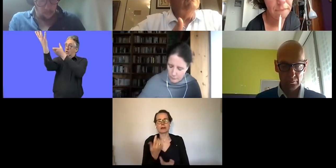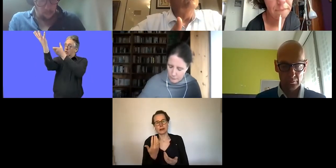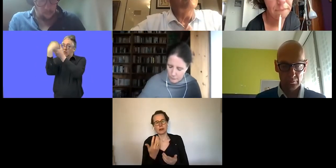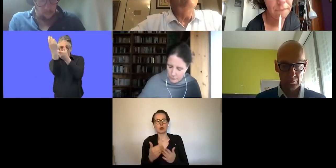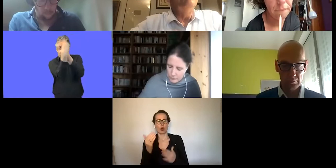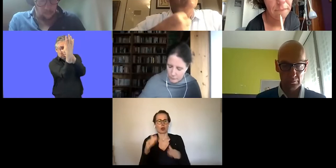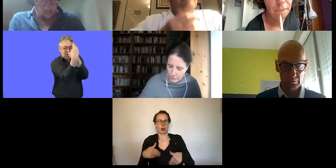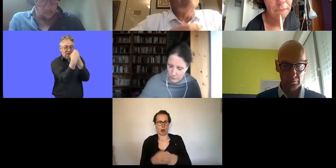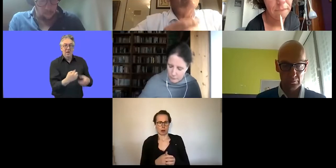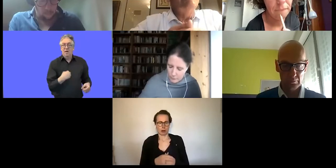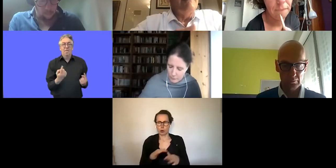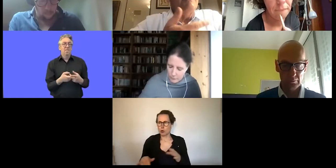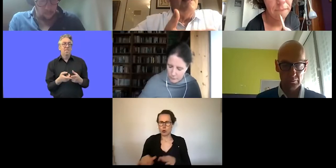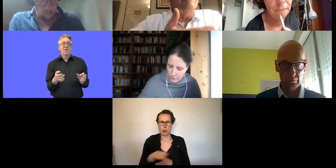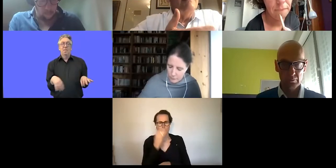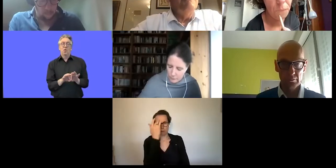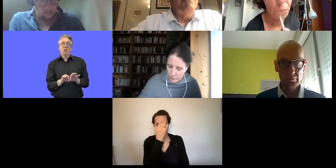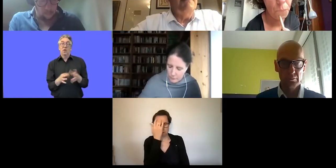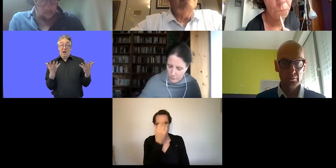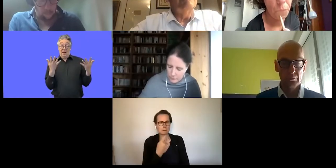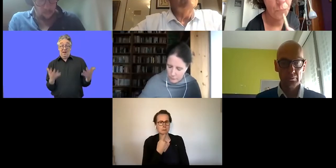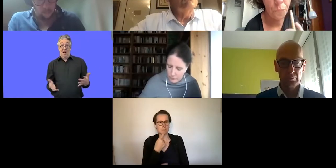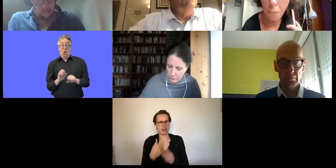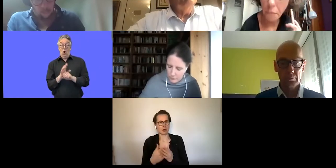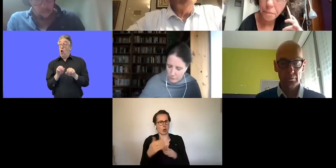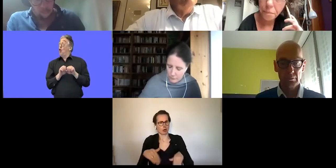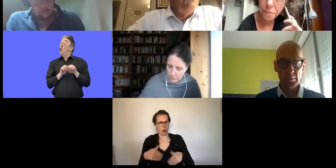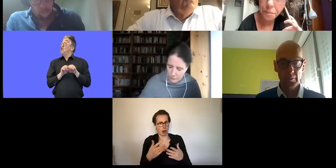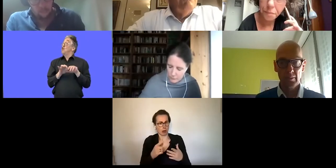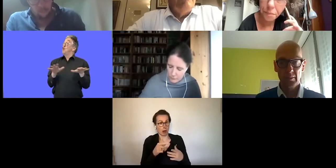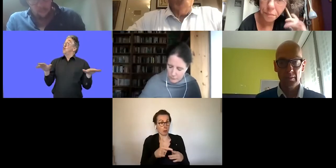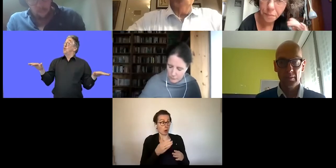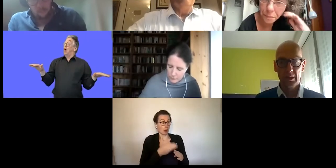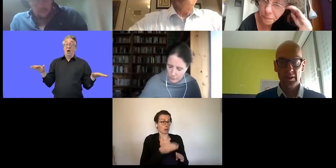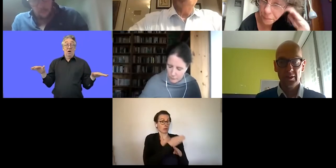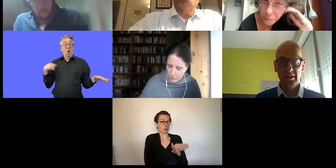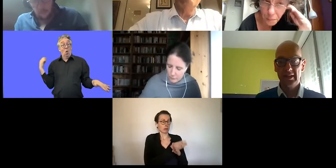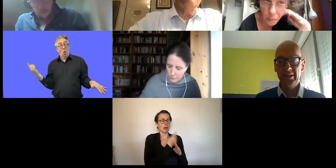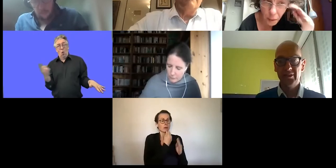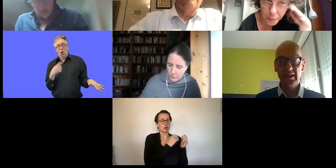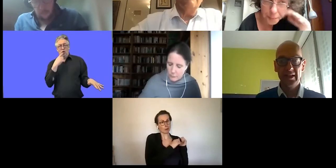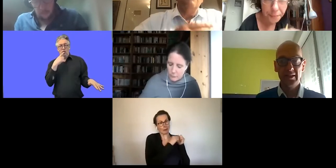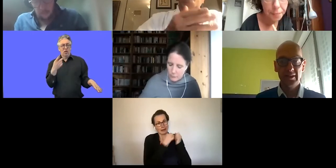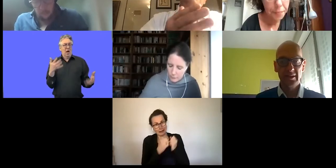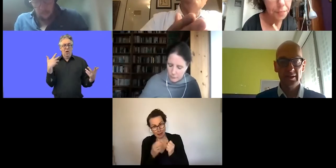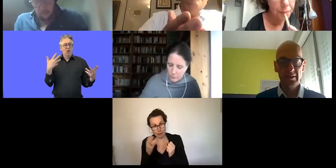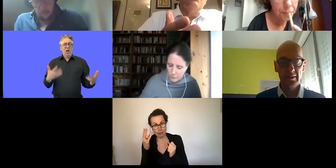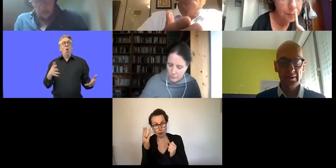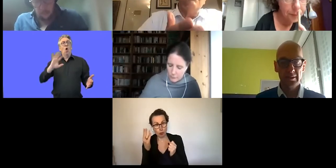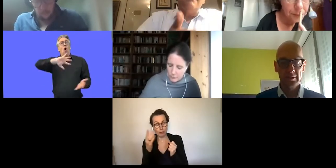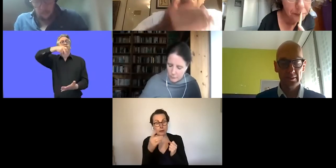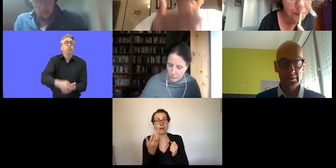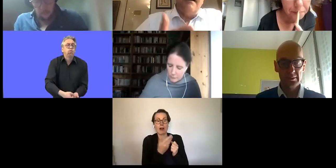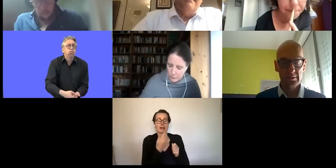überlegt überall, was sind die Elemente, die man weiter in die Zukunft führen will und welche will man verändern. Und hier